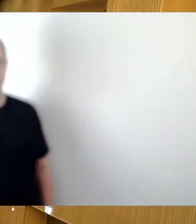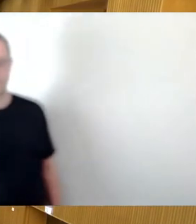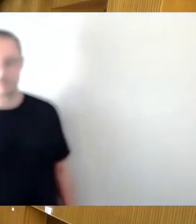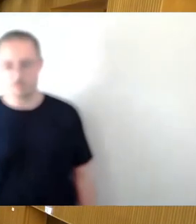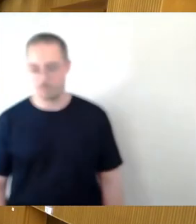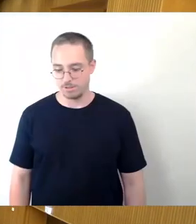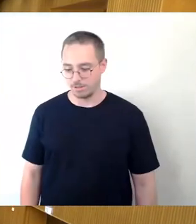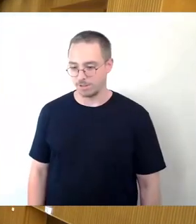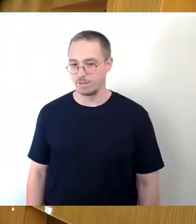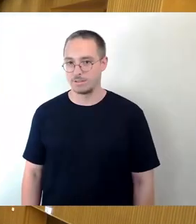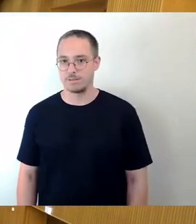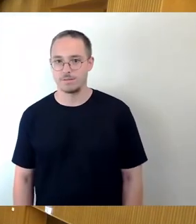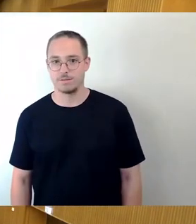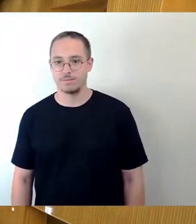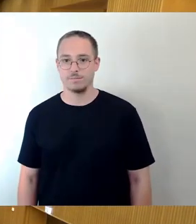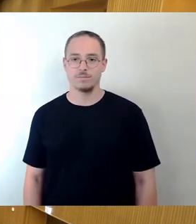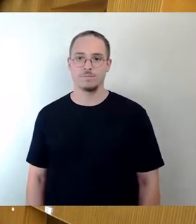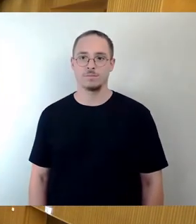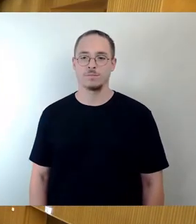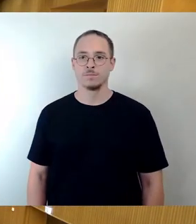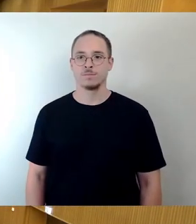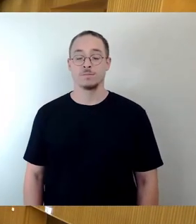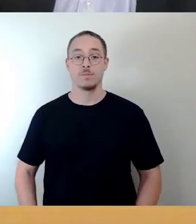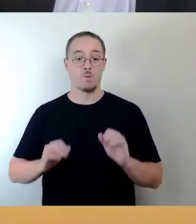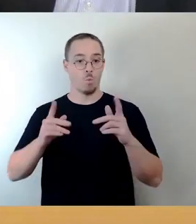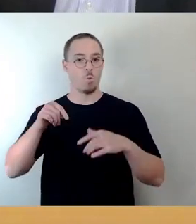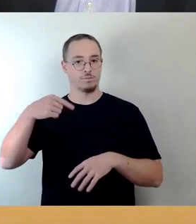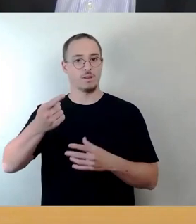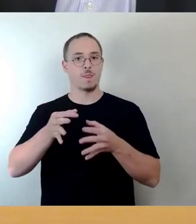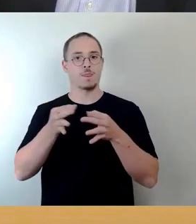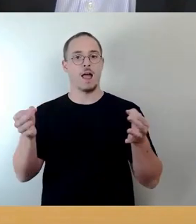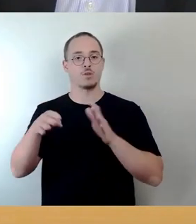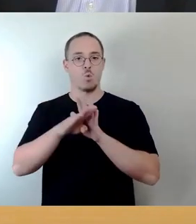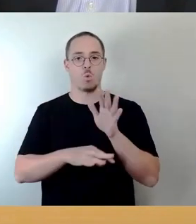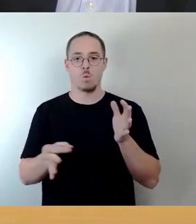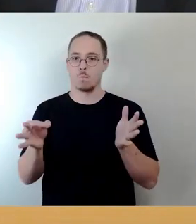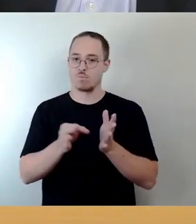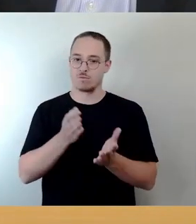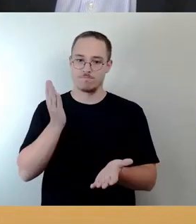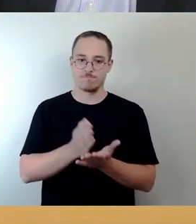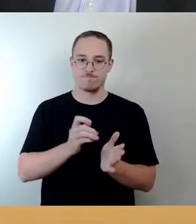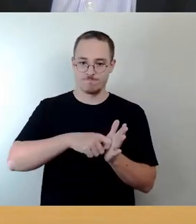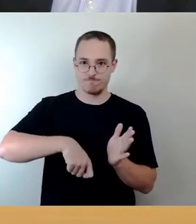Okay, dann würden wir diesen Tagesordnungspunkt verlassen und in den nächsten Tagesordnungspunkt 4 und den nächsten Tagesordnungspunkt